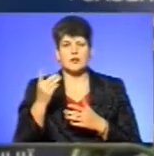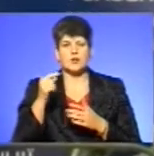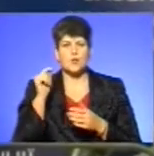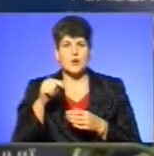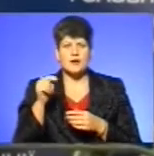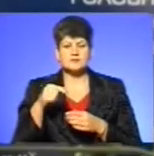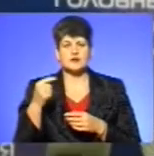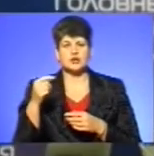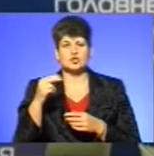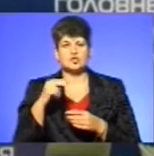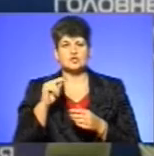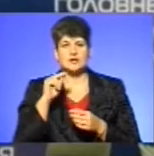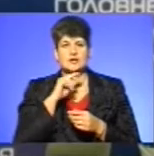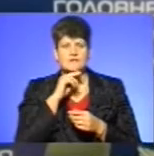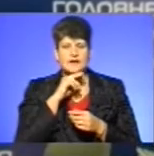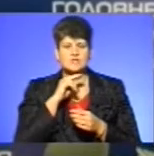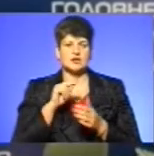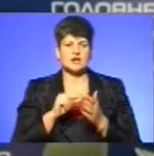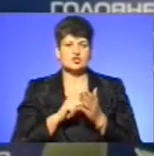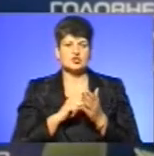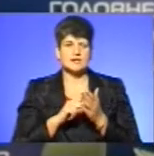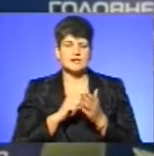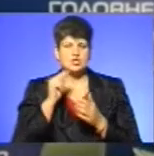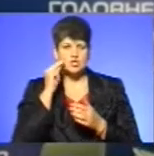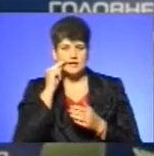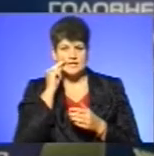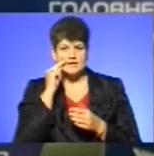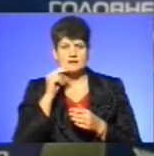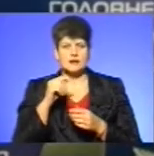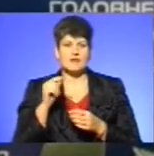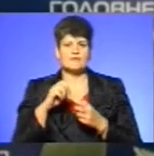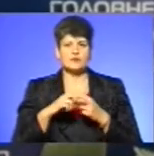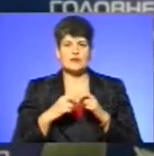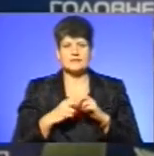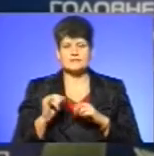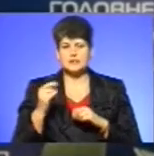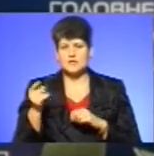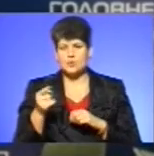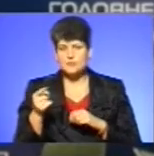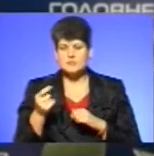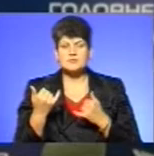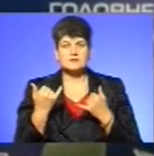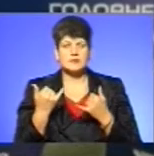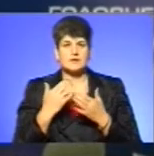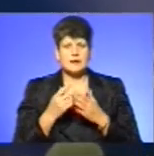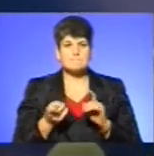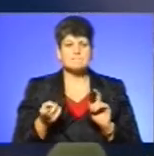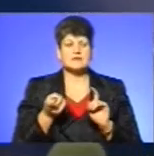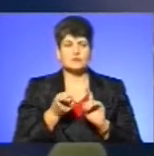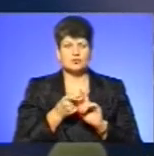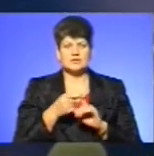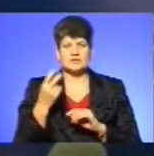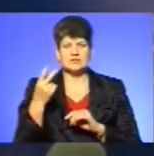Чернівецька, Чернігівська, Івано-Франківська та Тернопільська. На даний момент є підключені майже